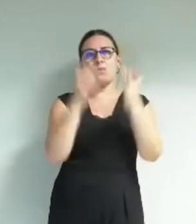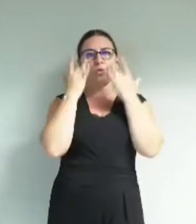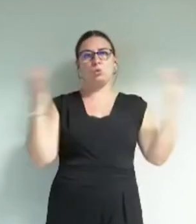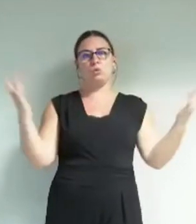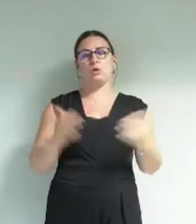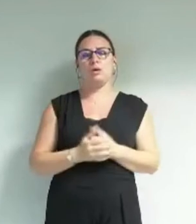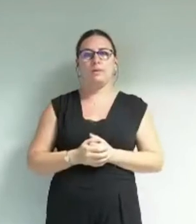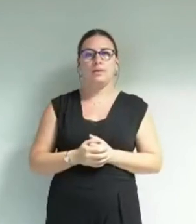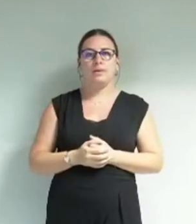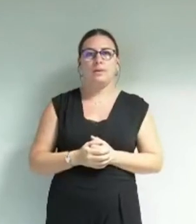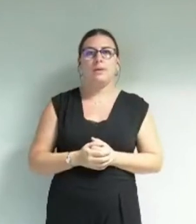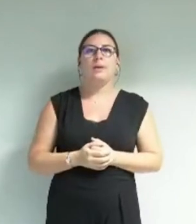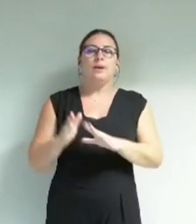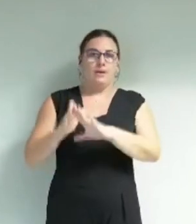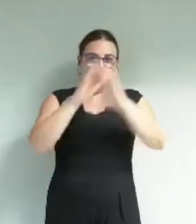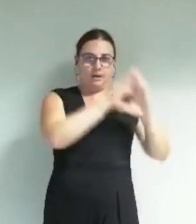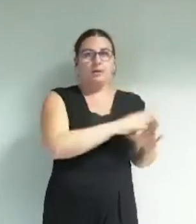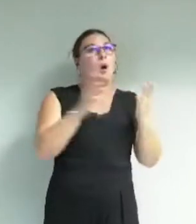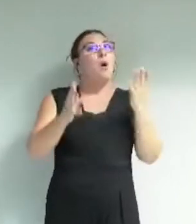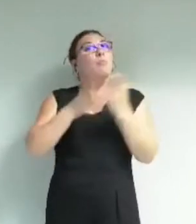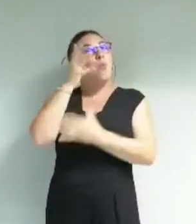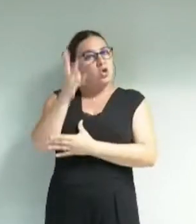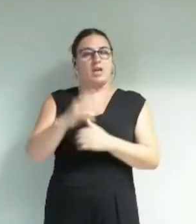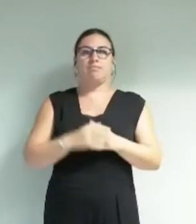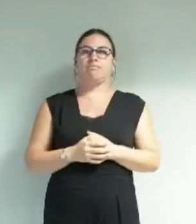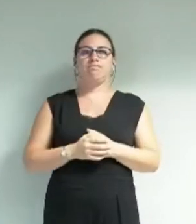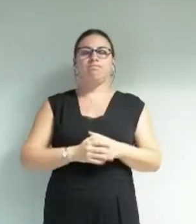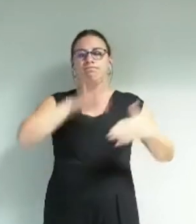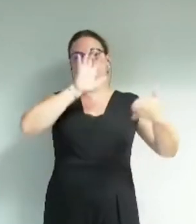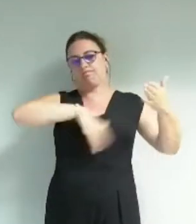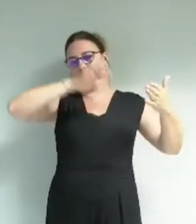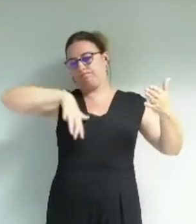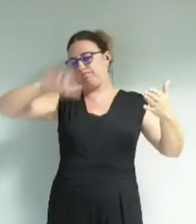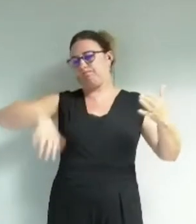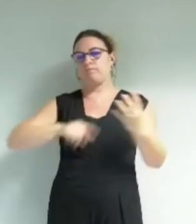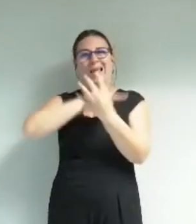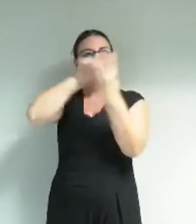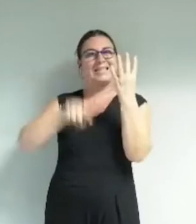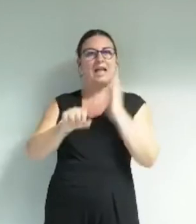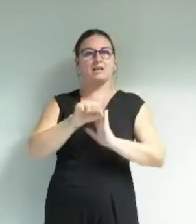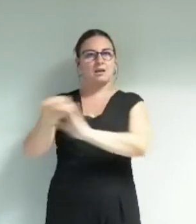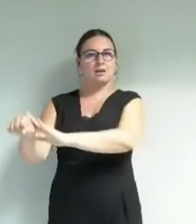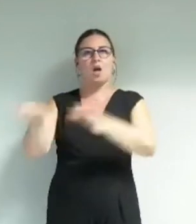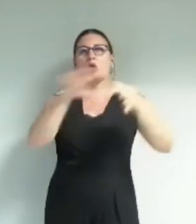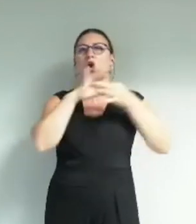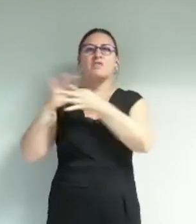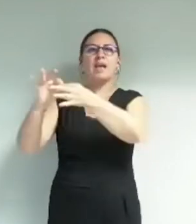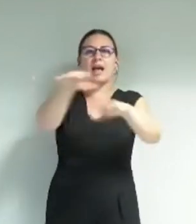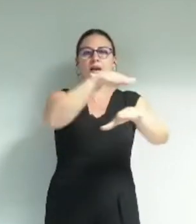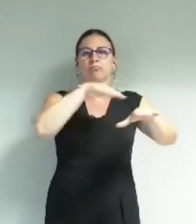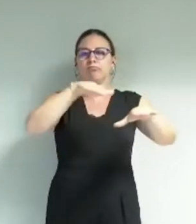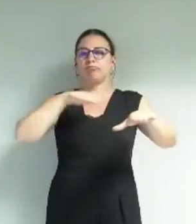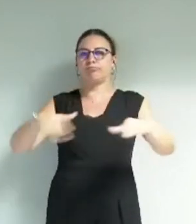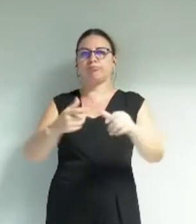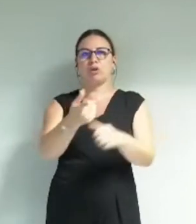Ensuite il y a le projet. Donc dans votre projet vous énumérez quatre priorités transversales relatives aux